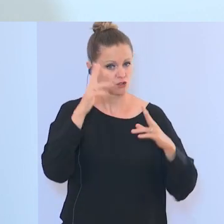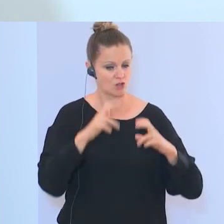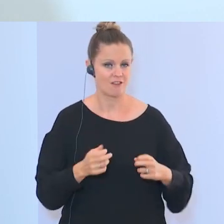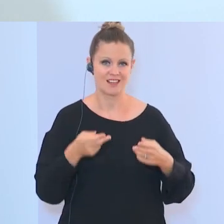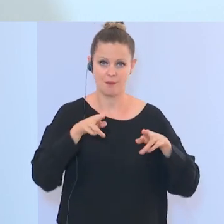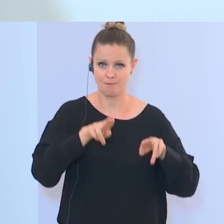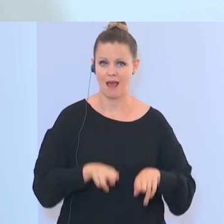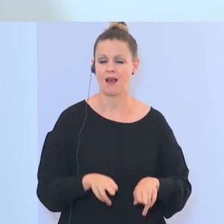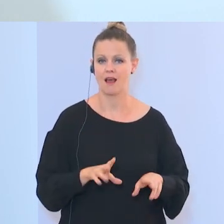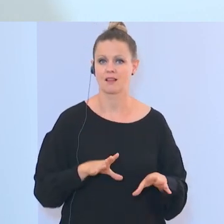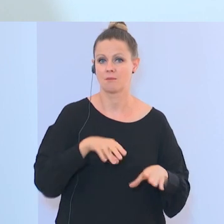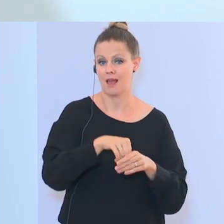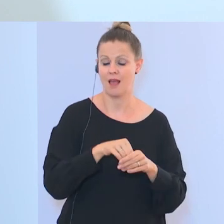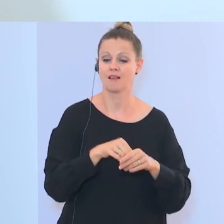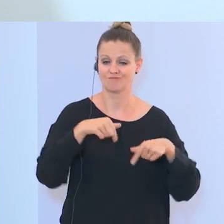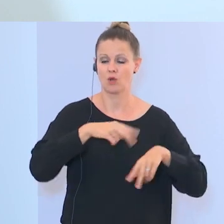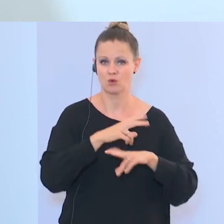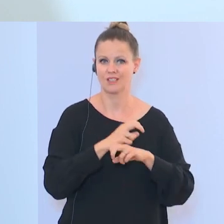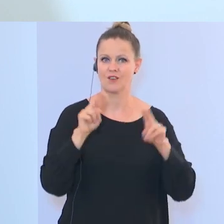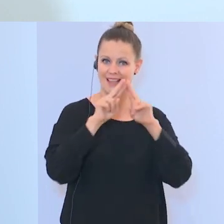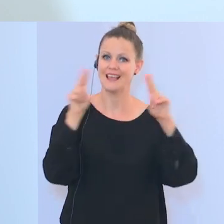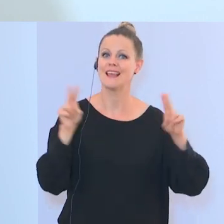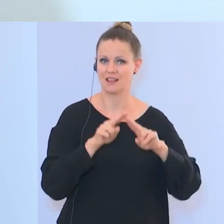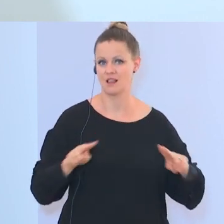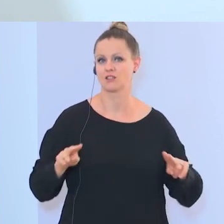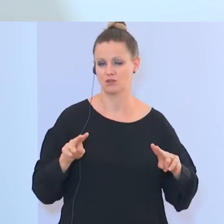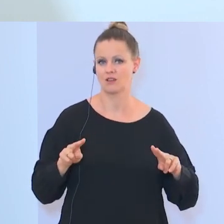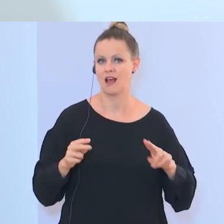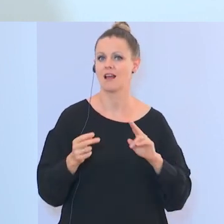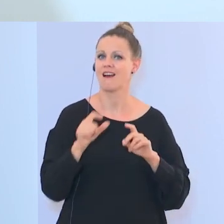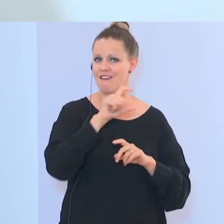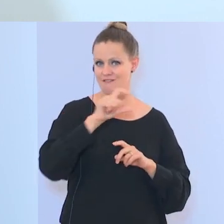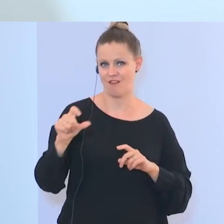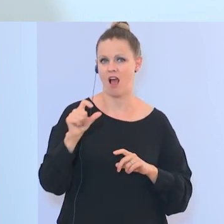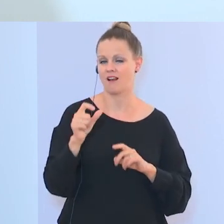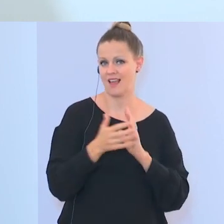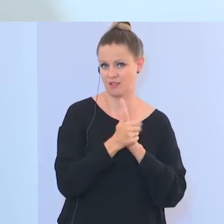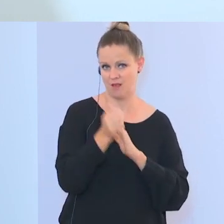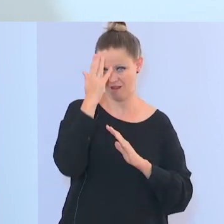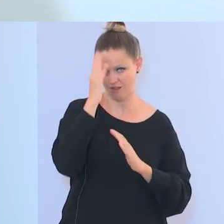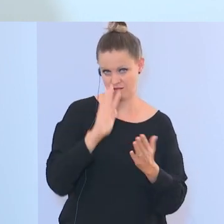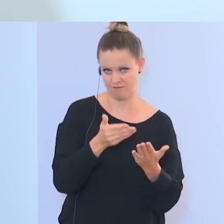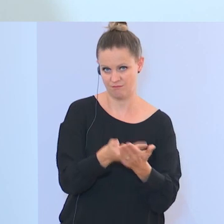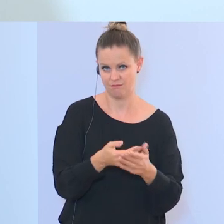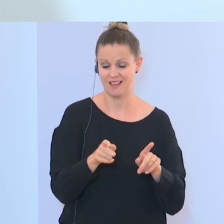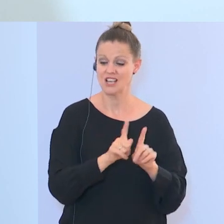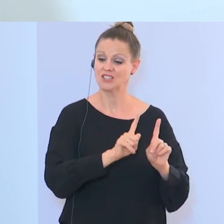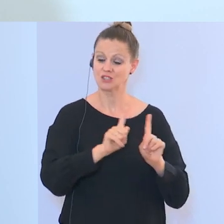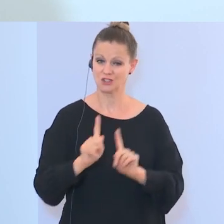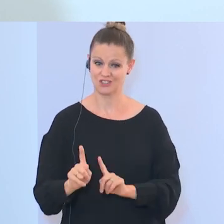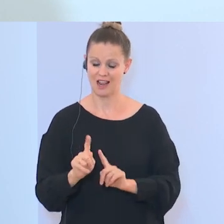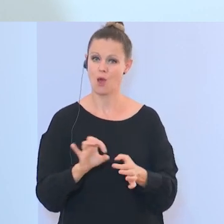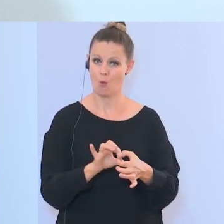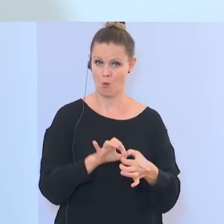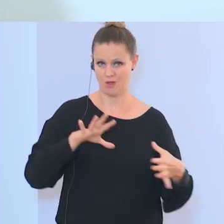den Fonds mit nationaler und internationaler Fachexpertise, ganz zentral für die Stelle, für die Unabhängigkeit